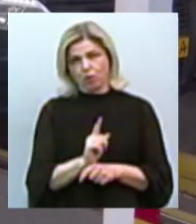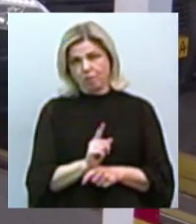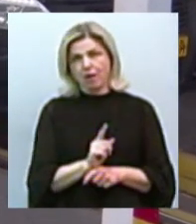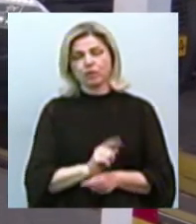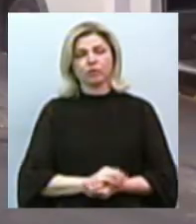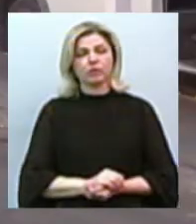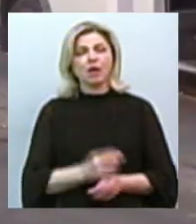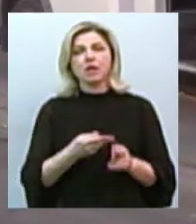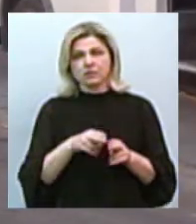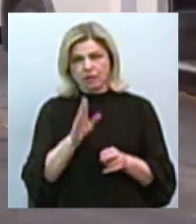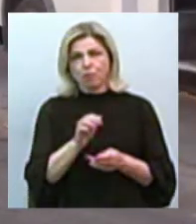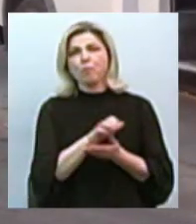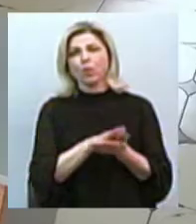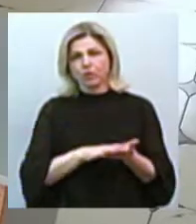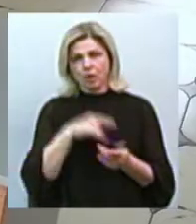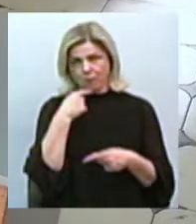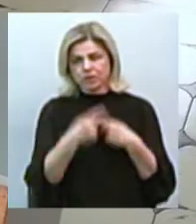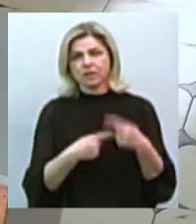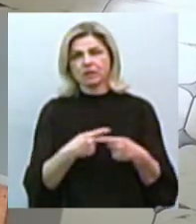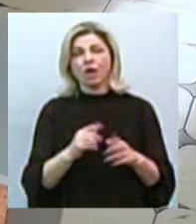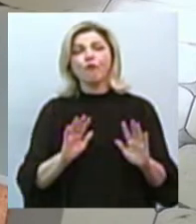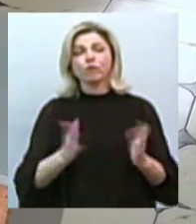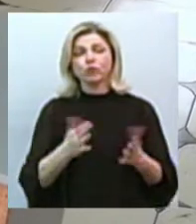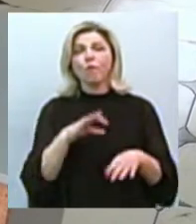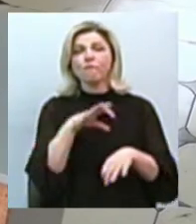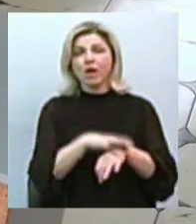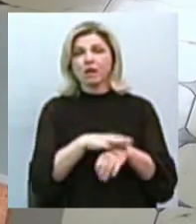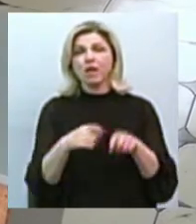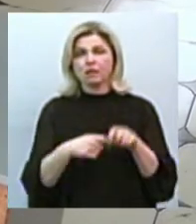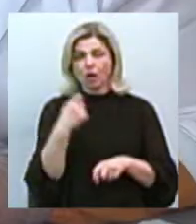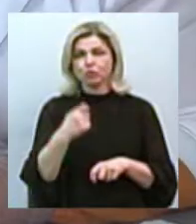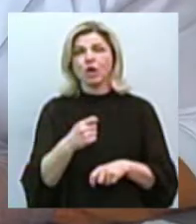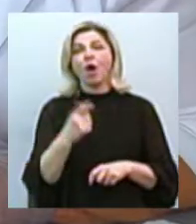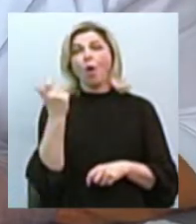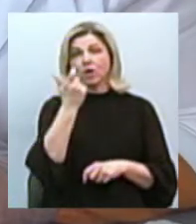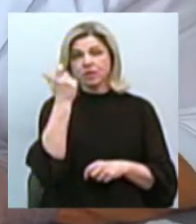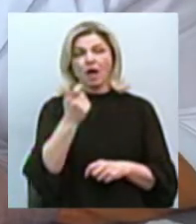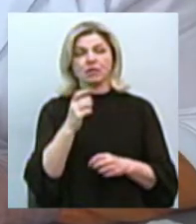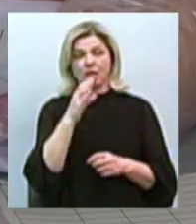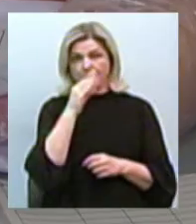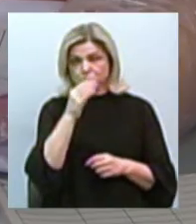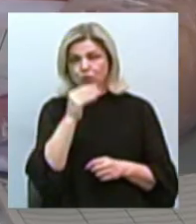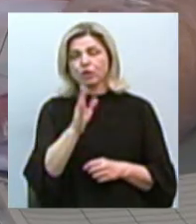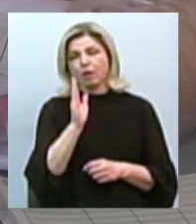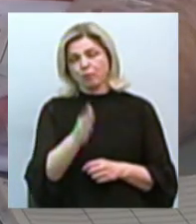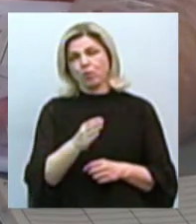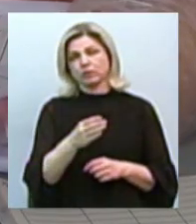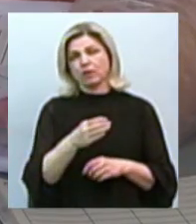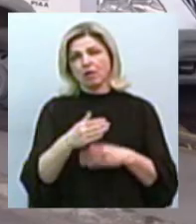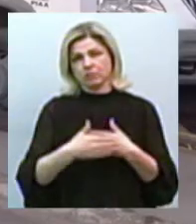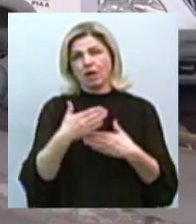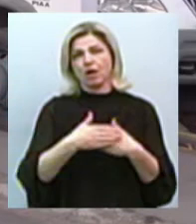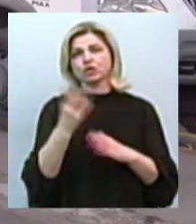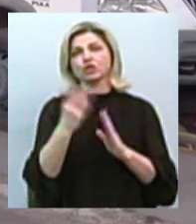це буде продовжити постійно. У разі виявлення порушень перевізників притягуватимуть до адміністративної відповідальності, розповів